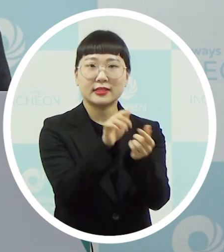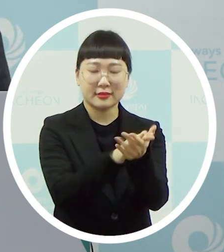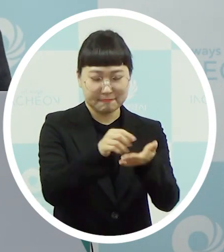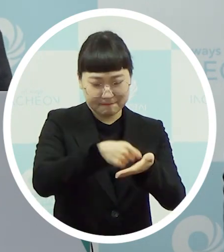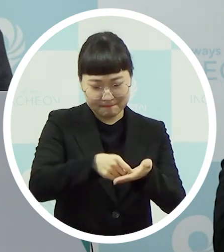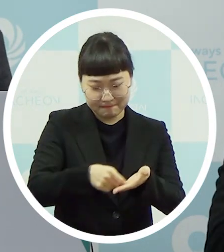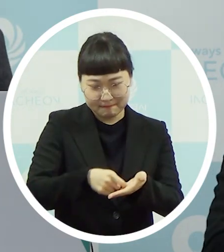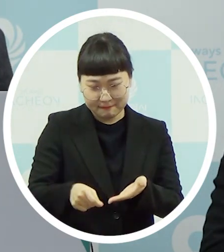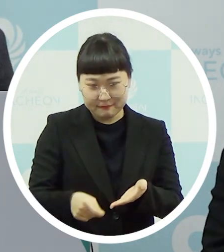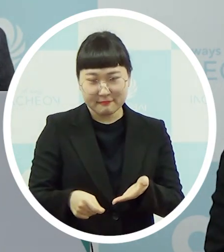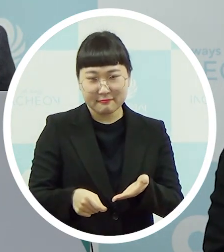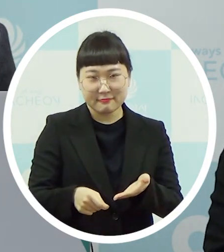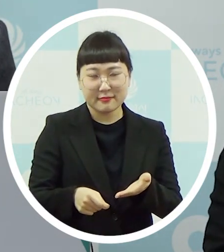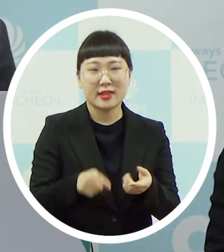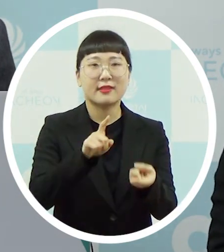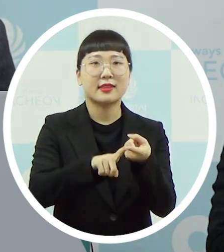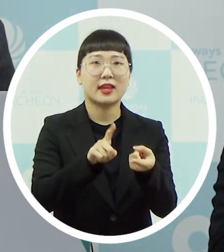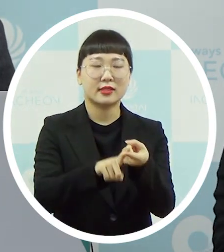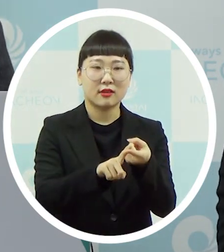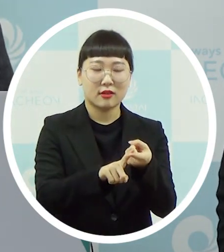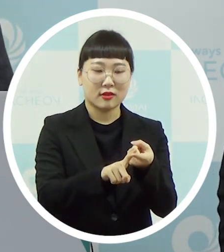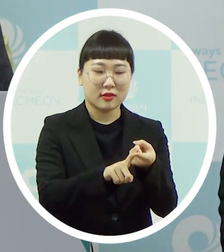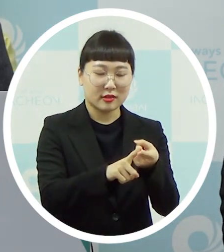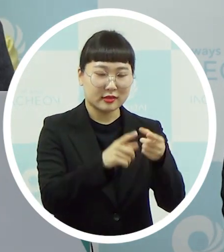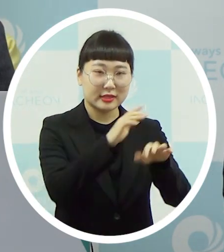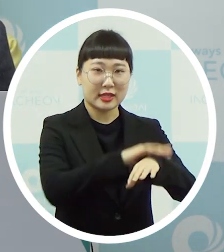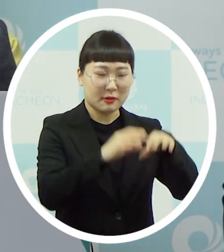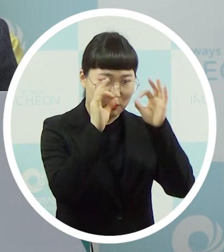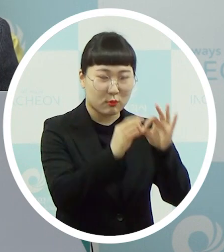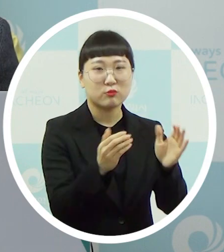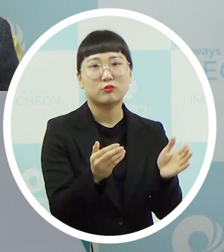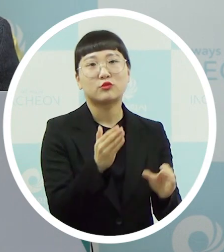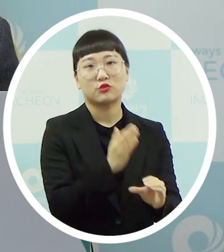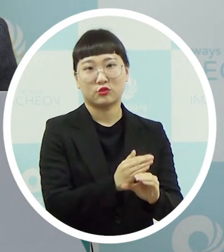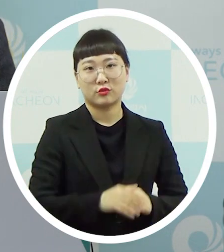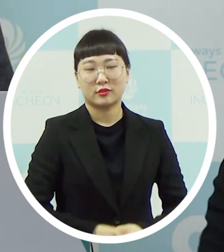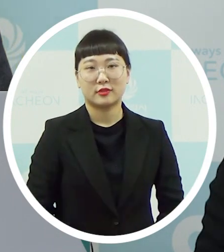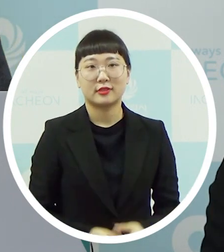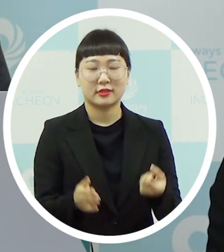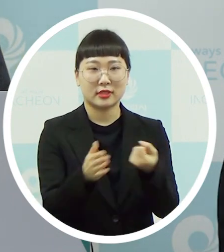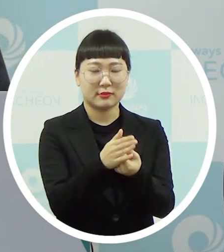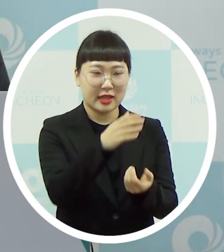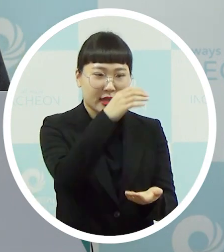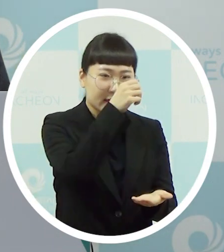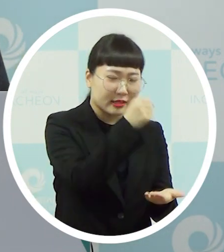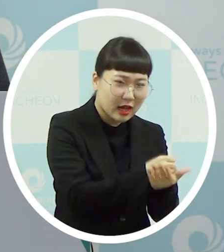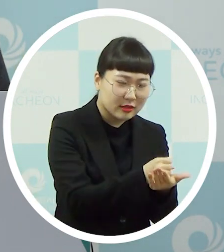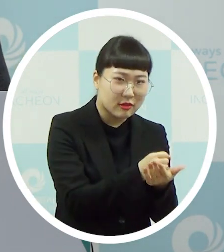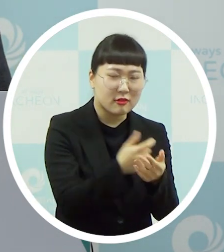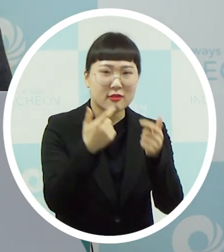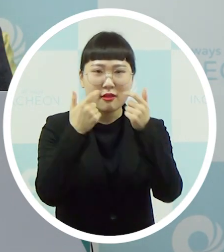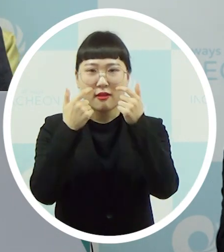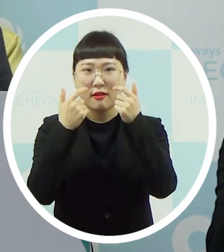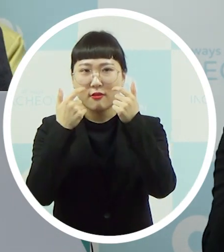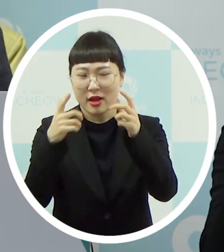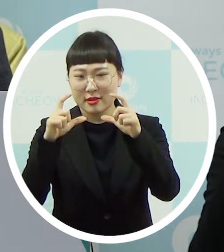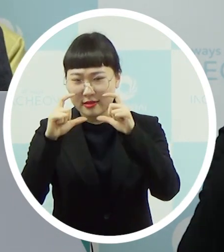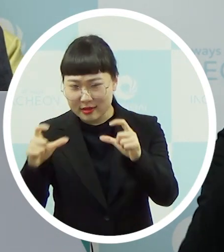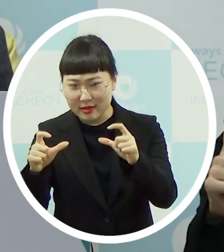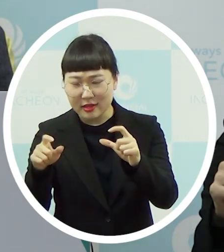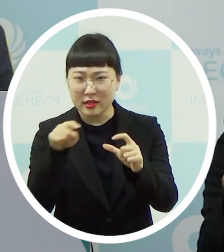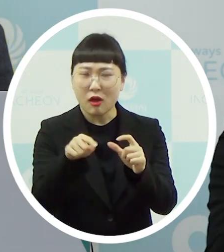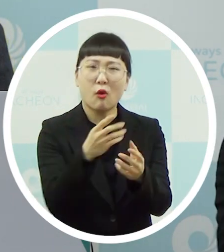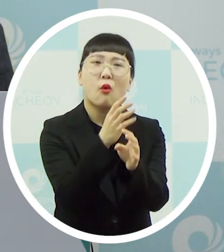일기장에 지금 의존을 하고 있고요. 그 일기장의 어떤 그 사이 음성과 양성 사이의 어떤 기간이 지금